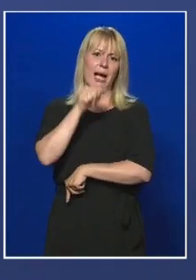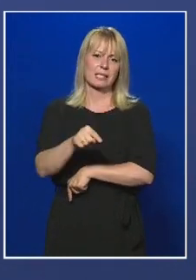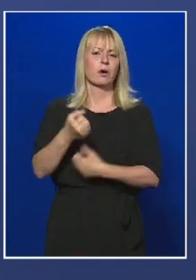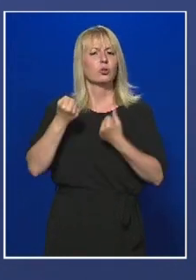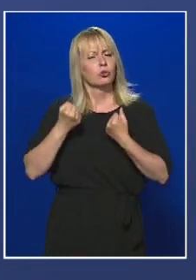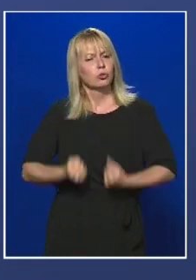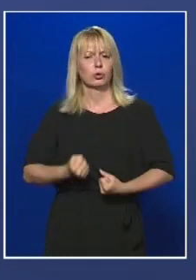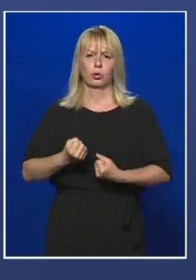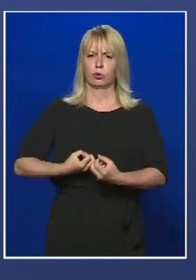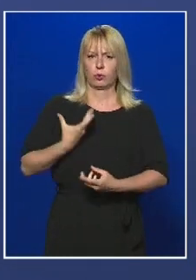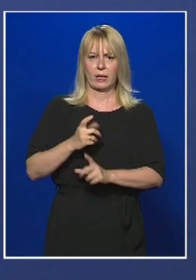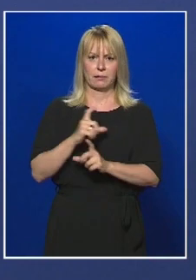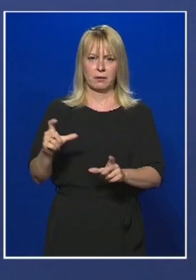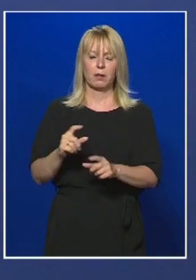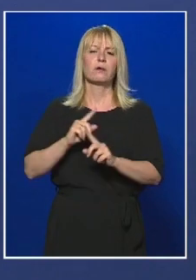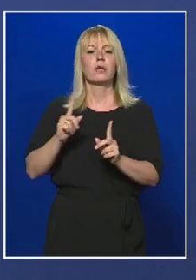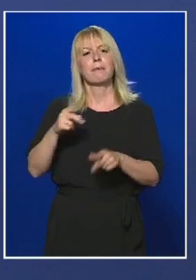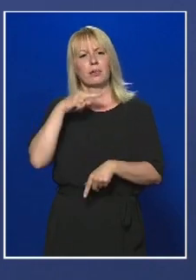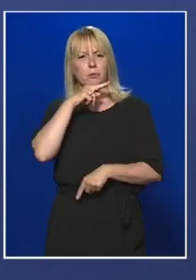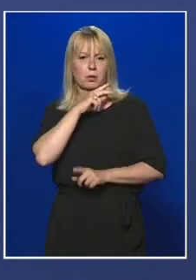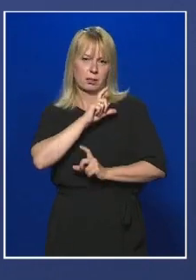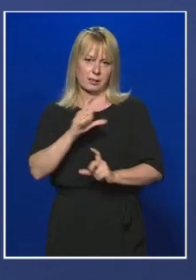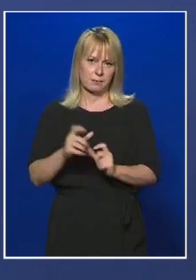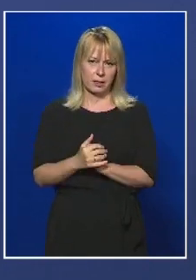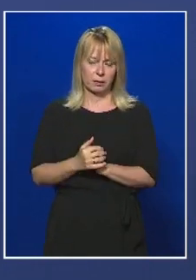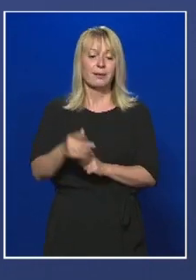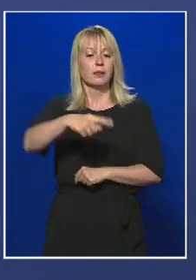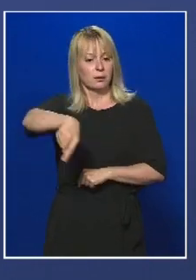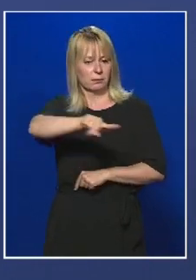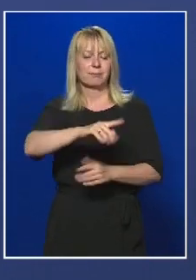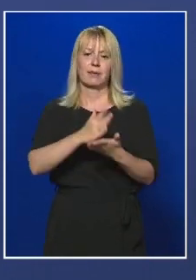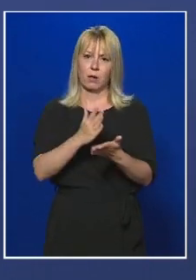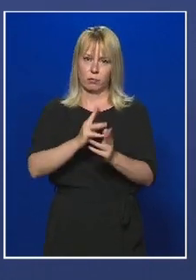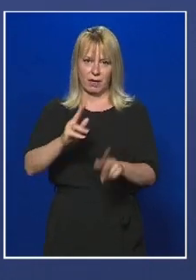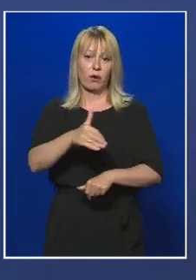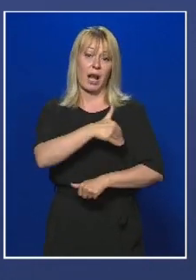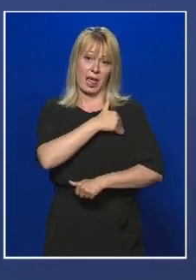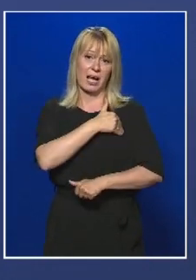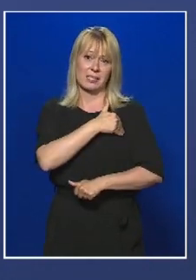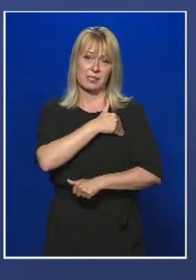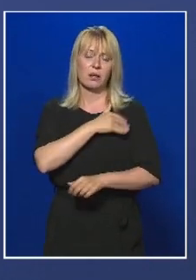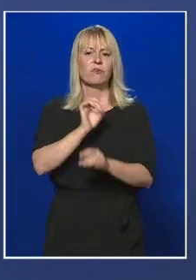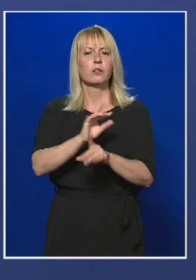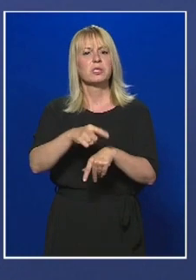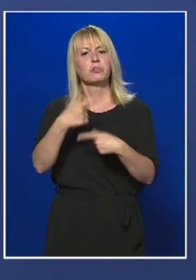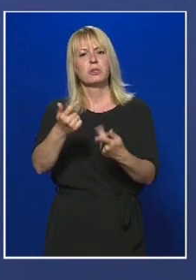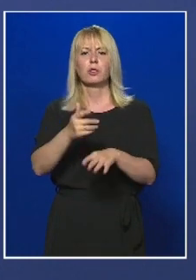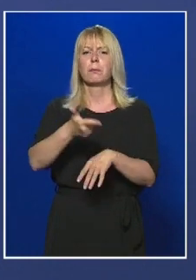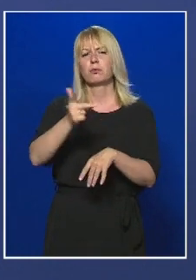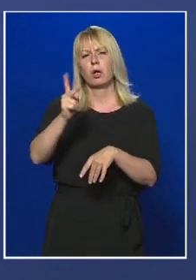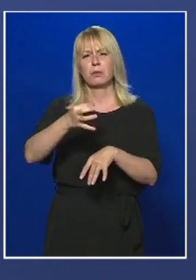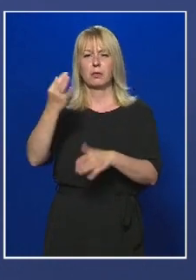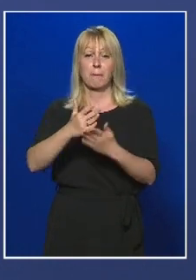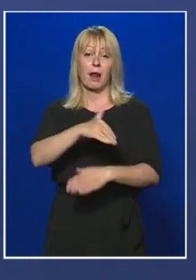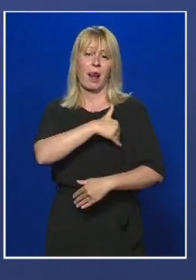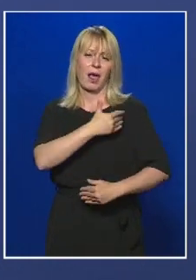vagy más kórházi ellátást igénylő panaszok miatt. Náluk már jelentkezik a lász, többnyire a fertőződést követő második-harmadik